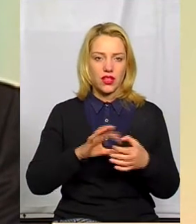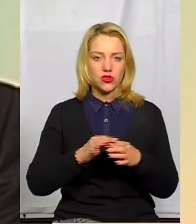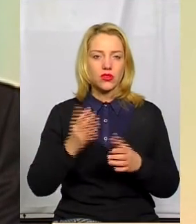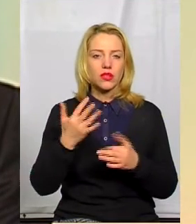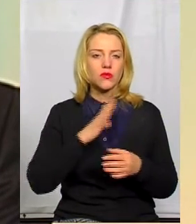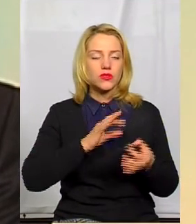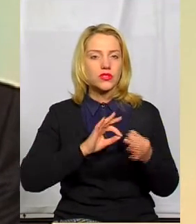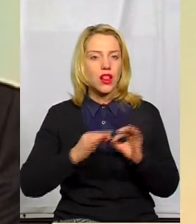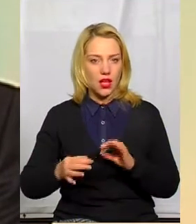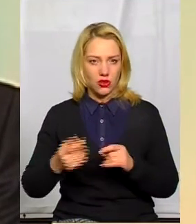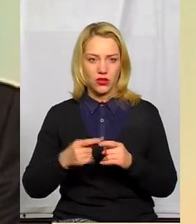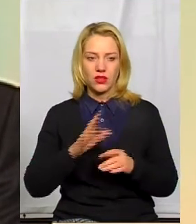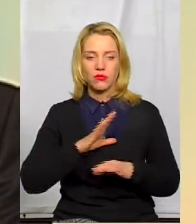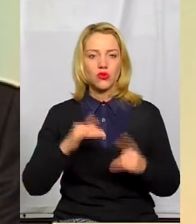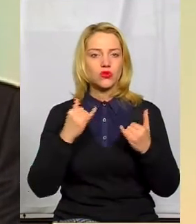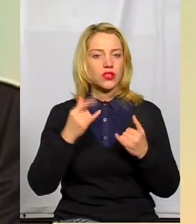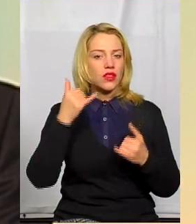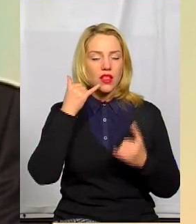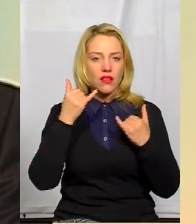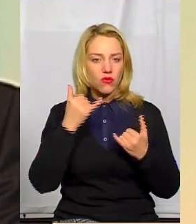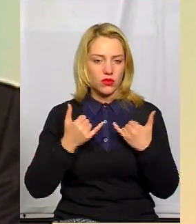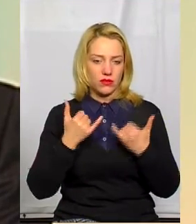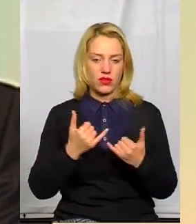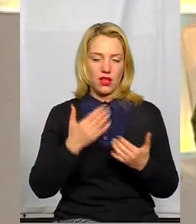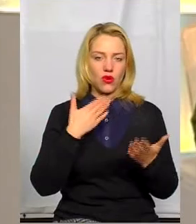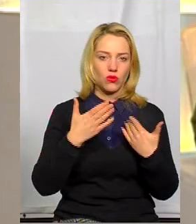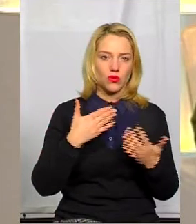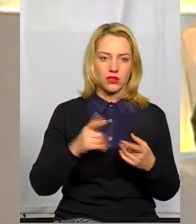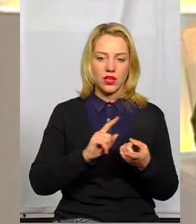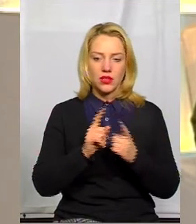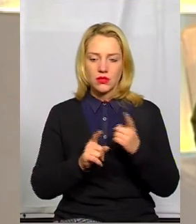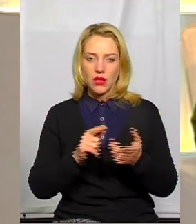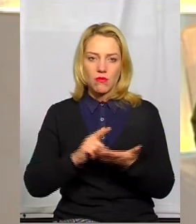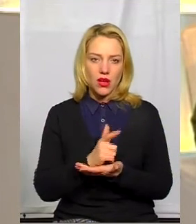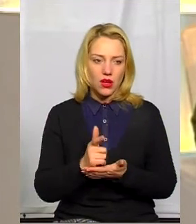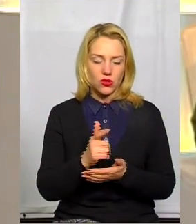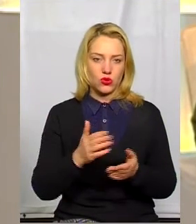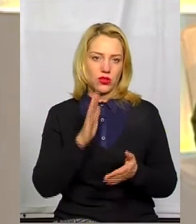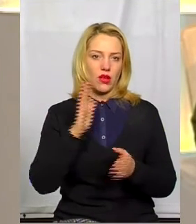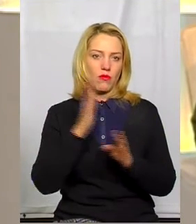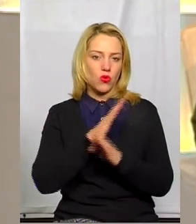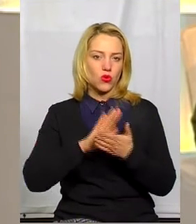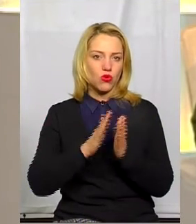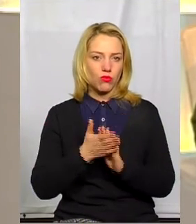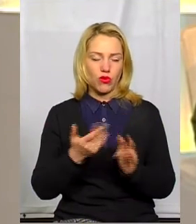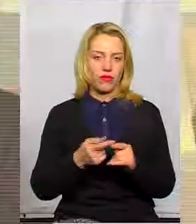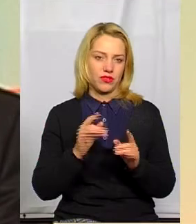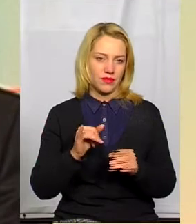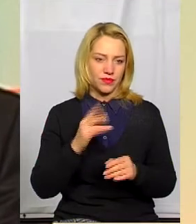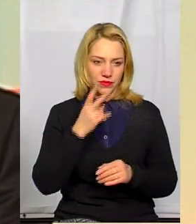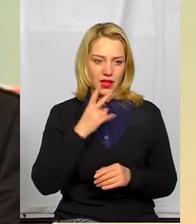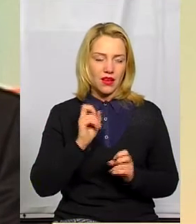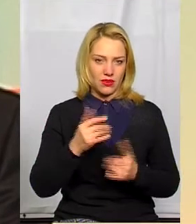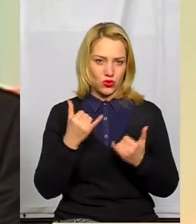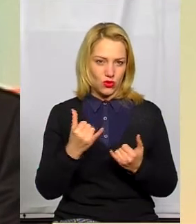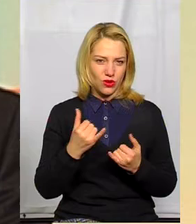було складно, не було там сучасних телефонів для комунікації, змінювався маршрут. Погодні умови також були абсолютно, ну, не те, що несприятливі, дуже